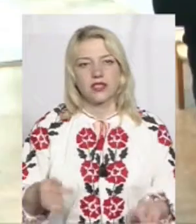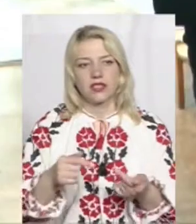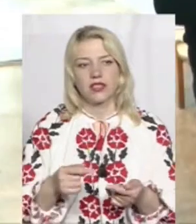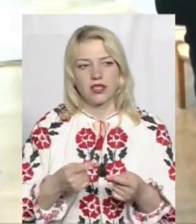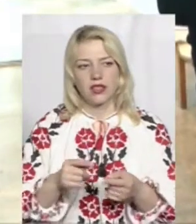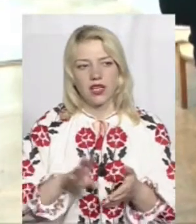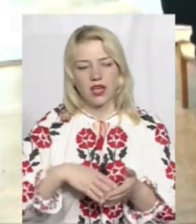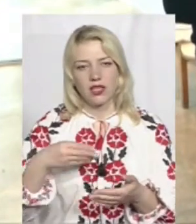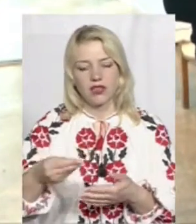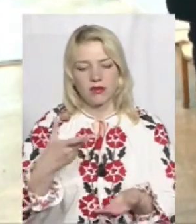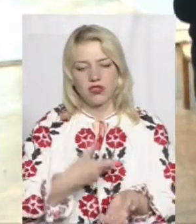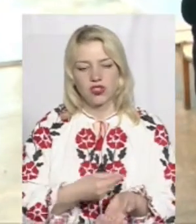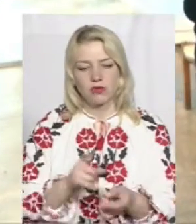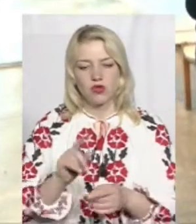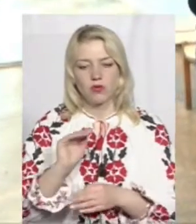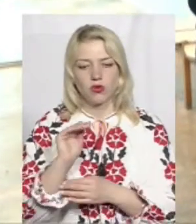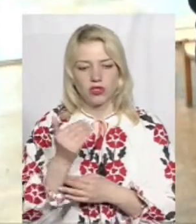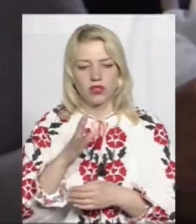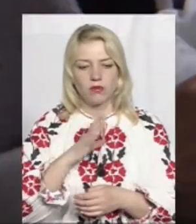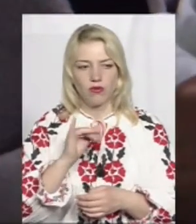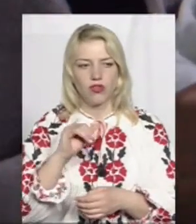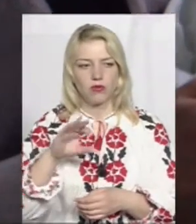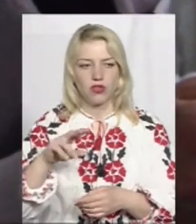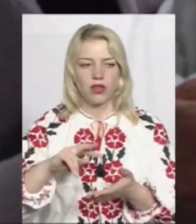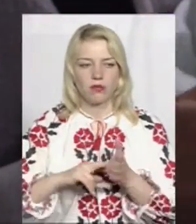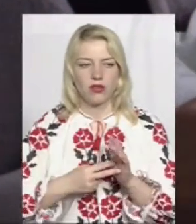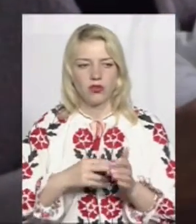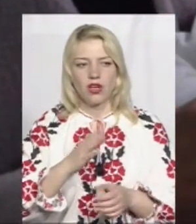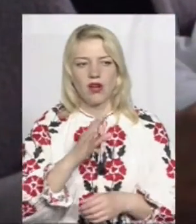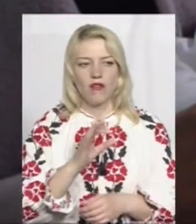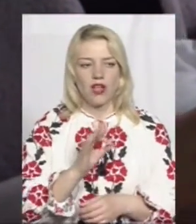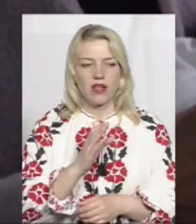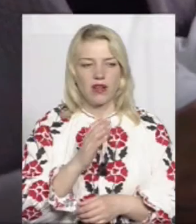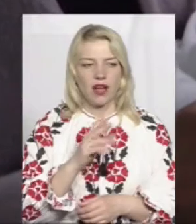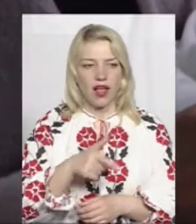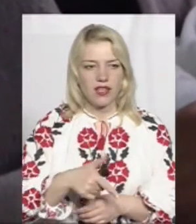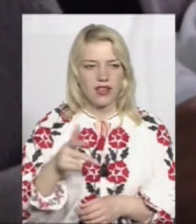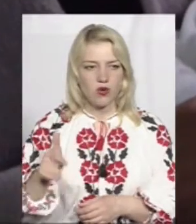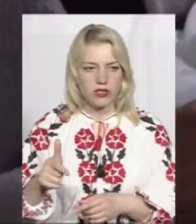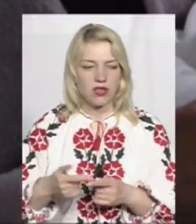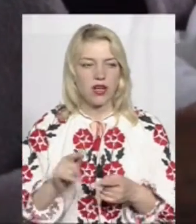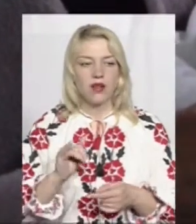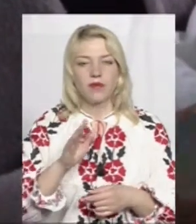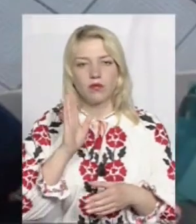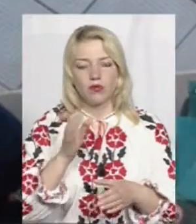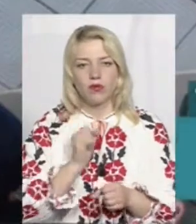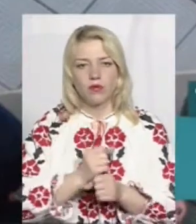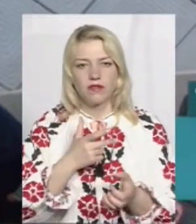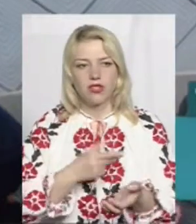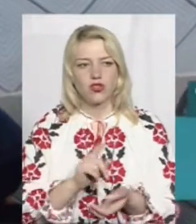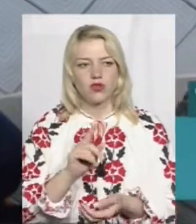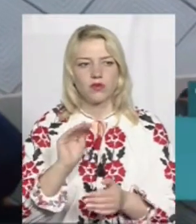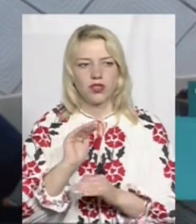щеплень, щоб у дитини був імунітет, планує Людмила Гоцюр. Вакцинацію дитини будемо робити для того, щоб дитина спокійно